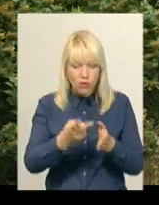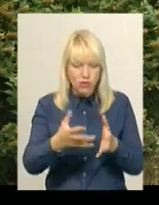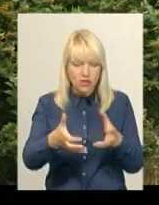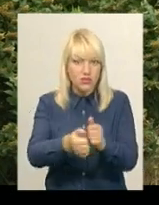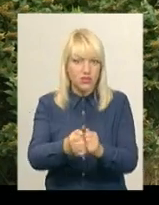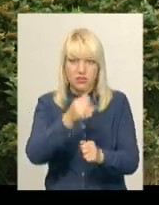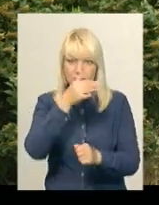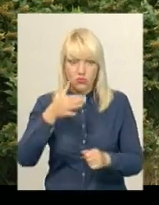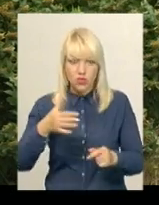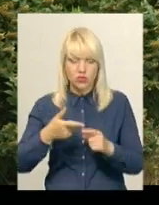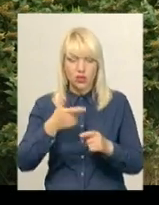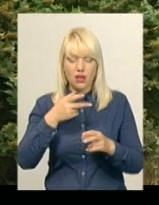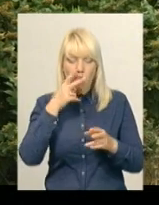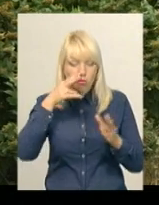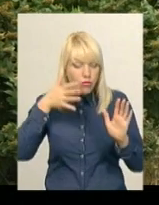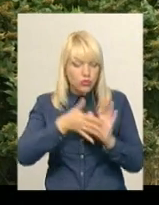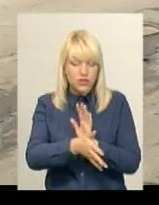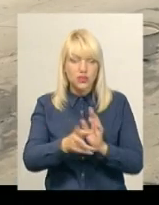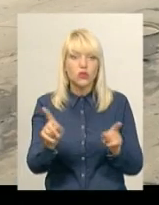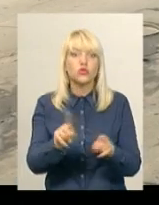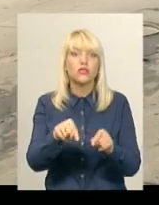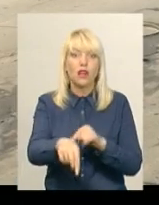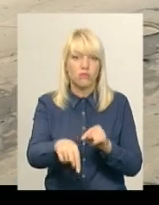немає, щоб просвітити землю, щоб подивитися, що є.